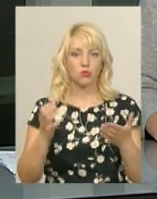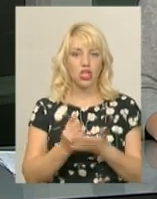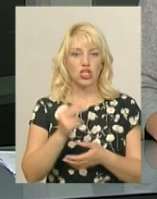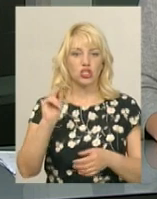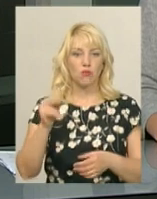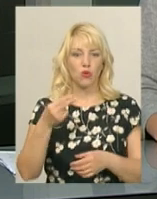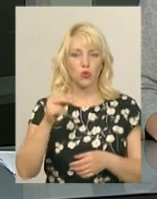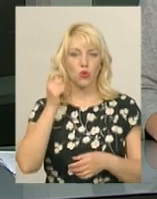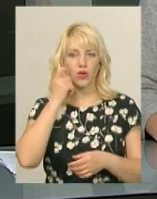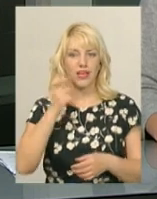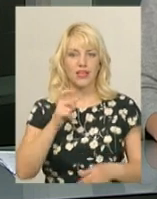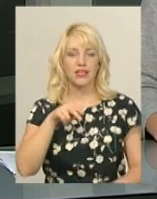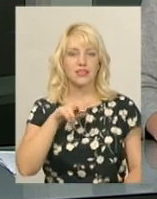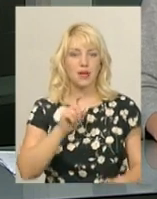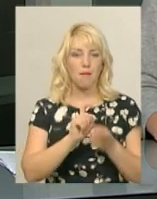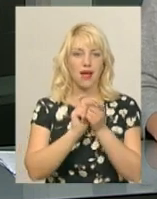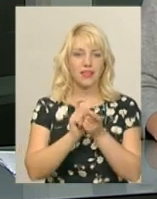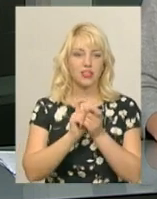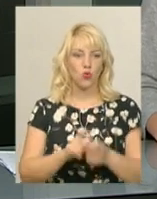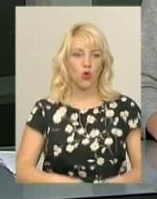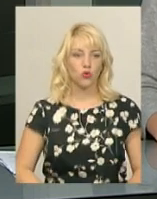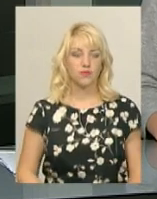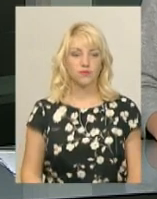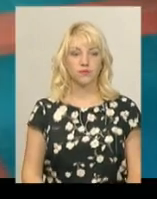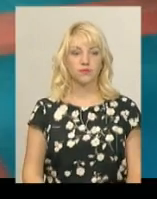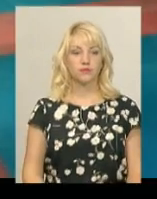панкратіону. Більше про це розповість Ярослава Антошевська.